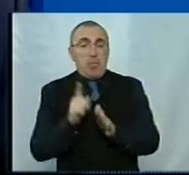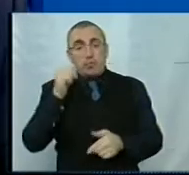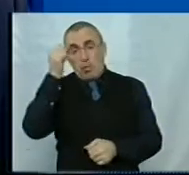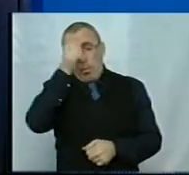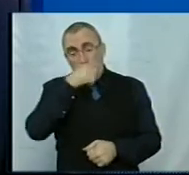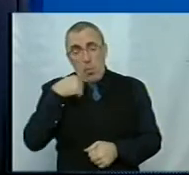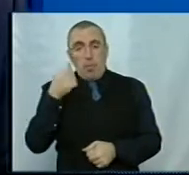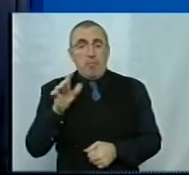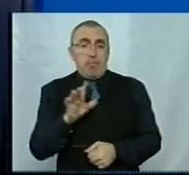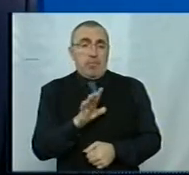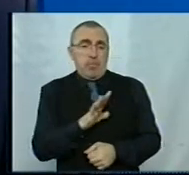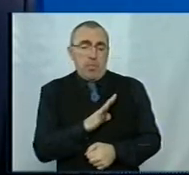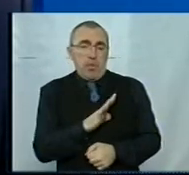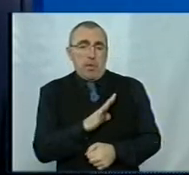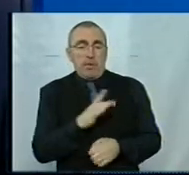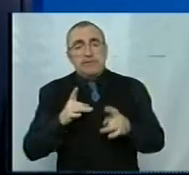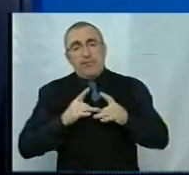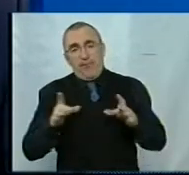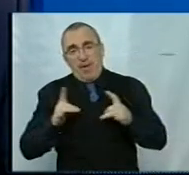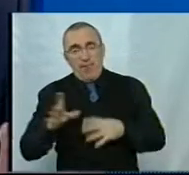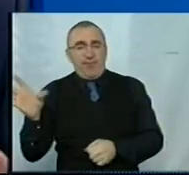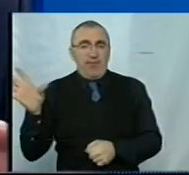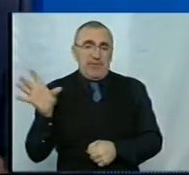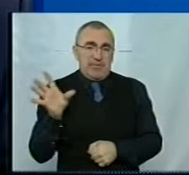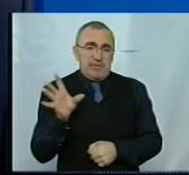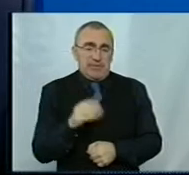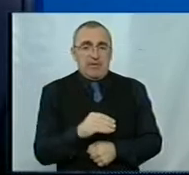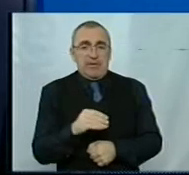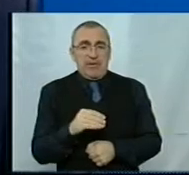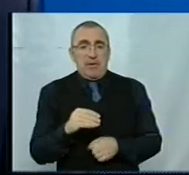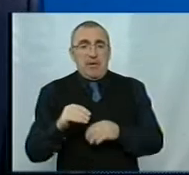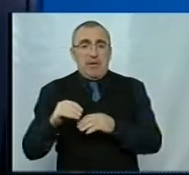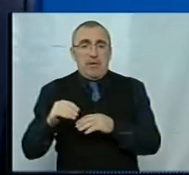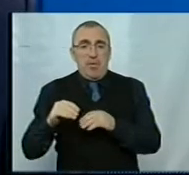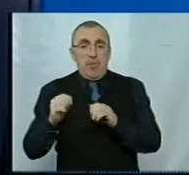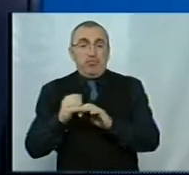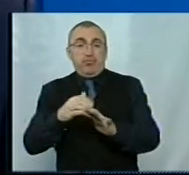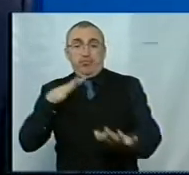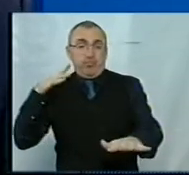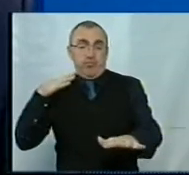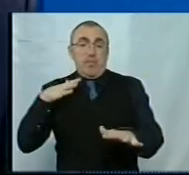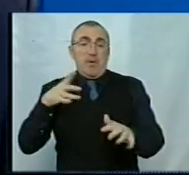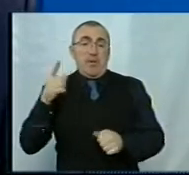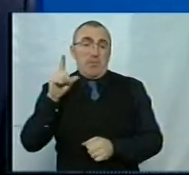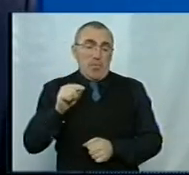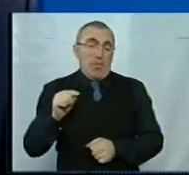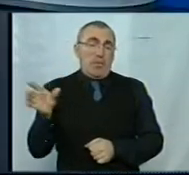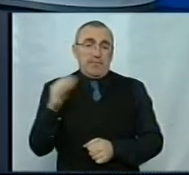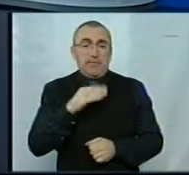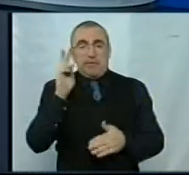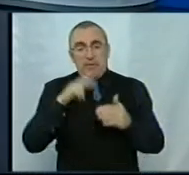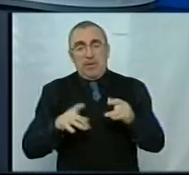Зрозуміло, були свята. саме скопичення відбулося саме в понеділок, після завершення всіх